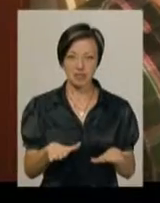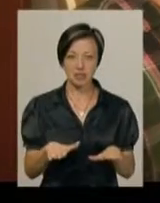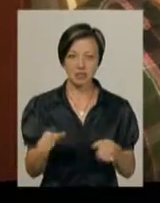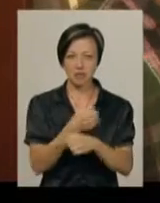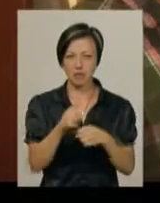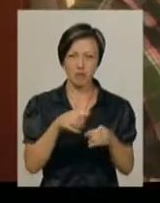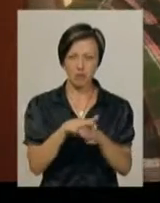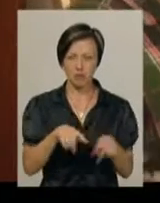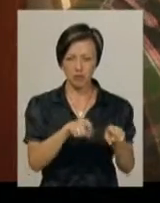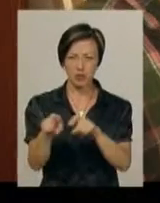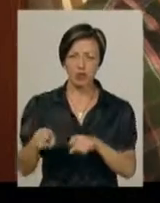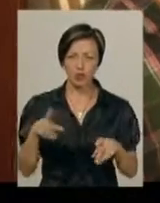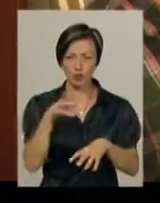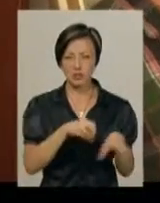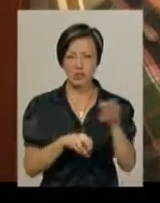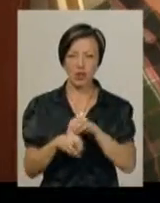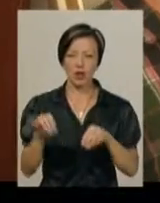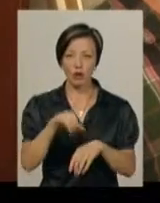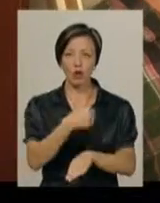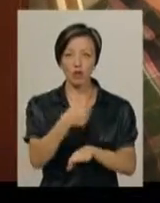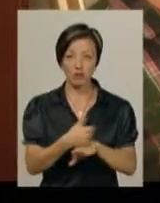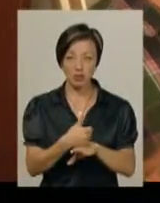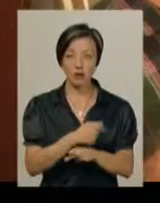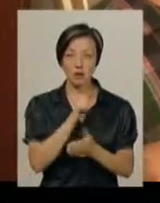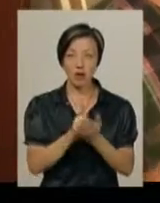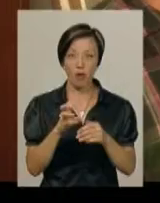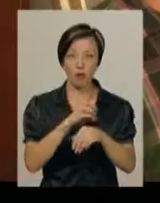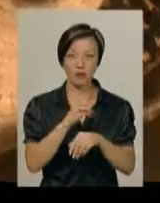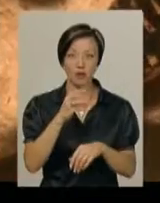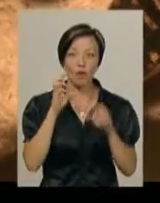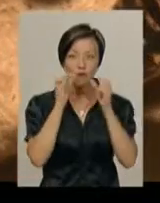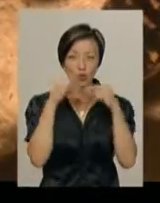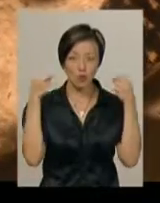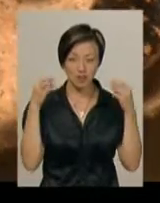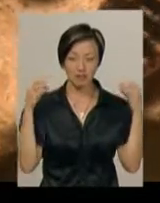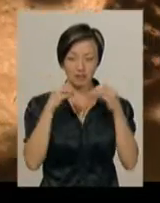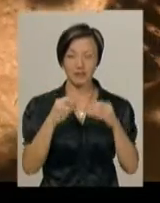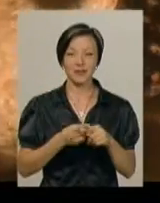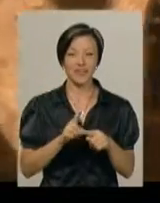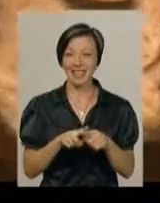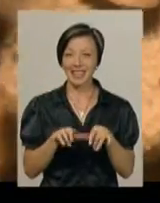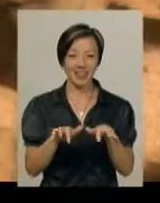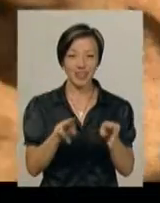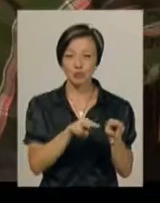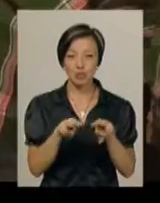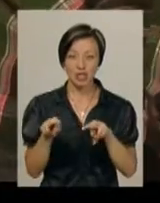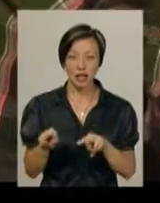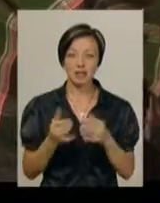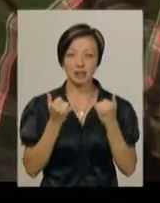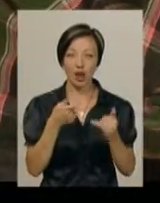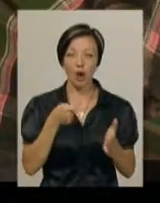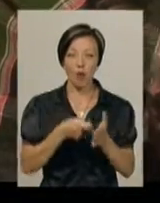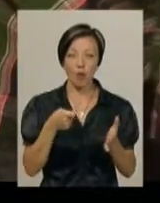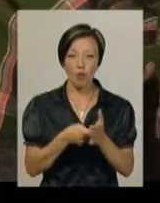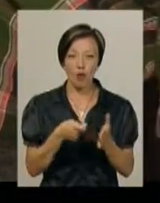мордобої, вони ганяють, кусають і найголовніший має обгристи меншому вуса. Та тарганив Руслана не стільки для спостереження, скільки для